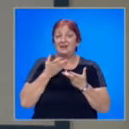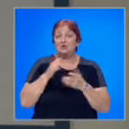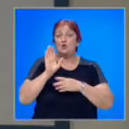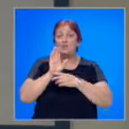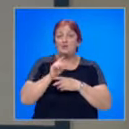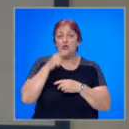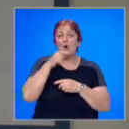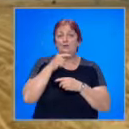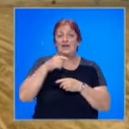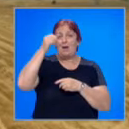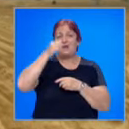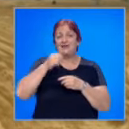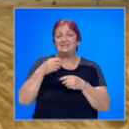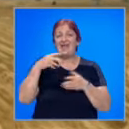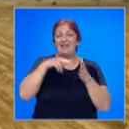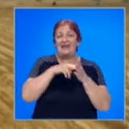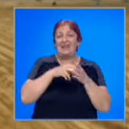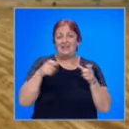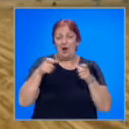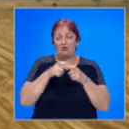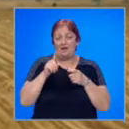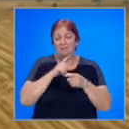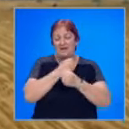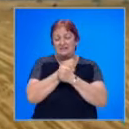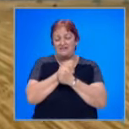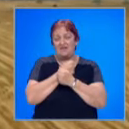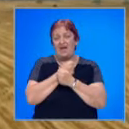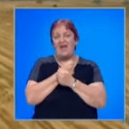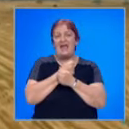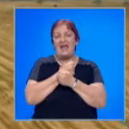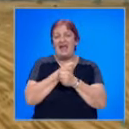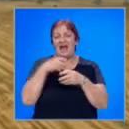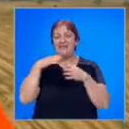депутати обвиниха български енергийен холдинг в бездействие и саботаж?